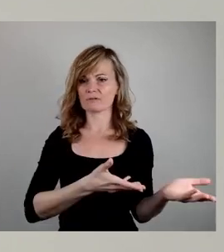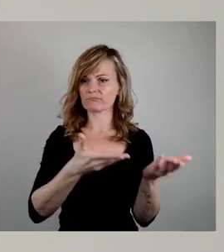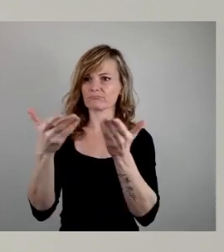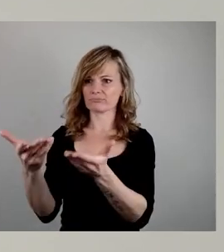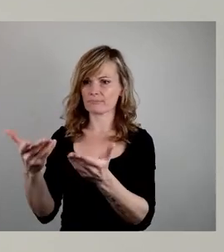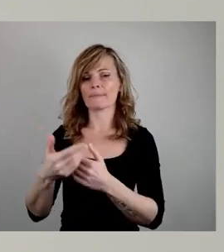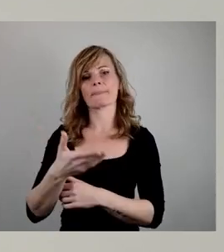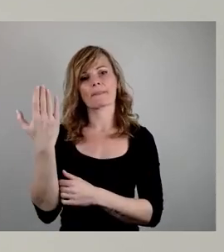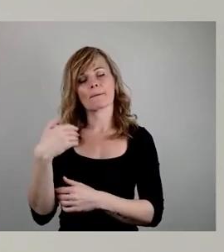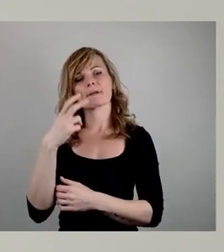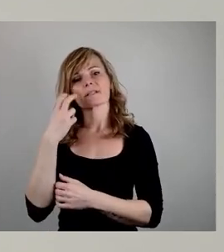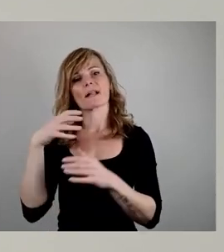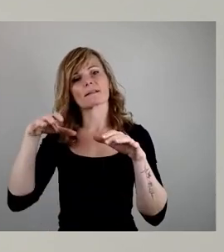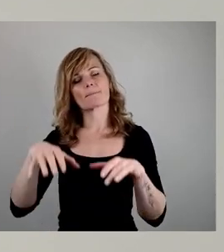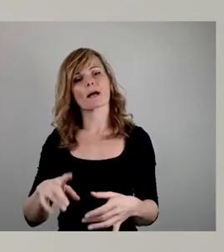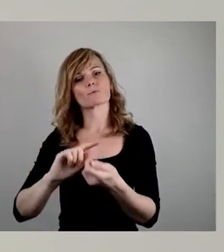vorgestellt.